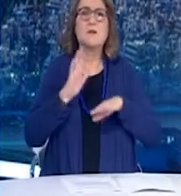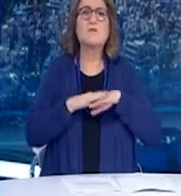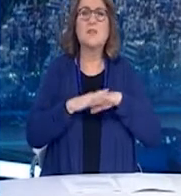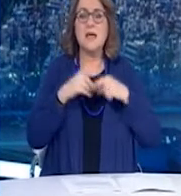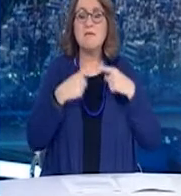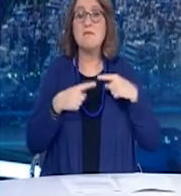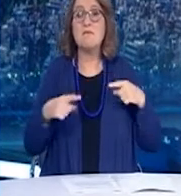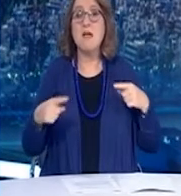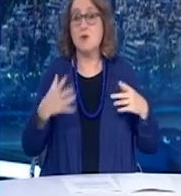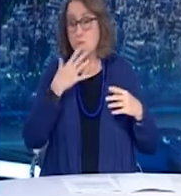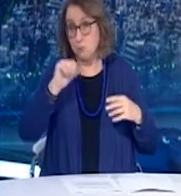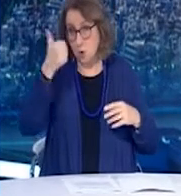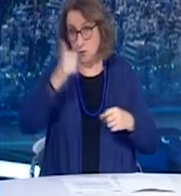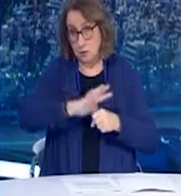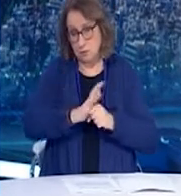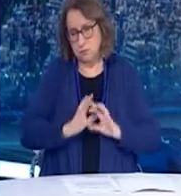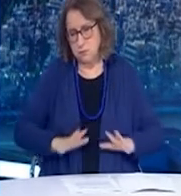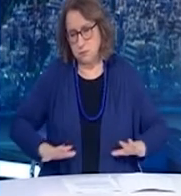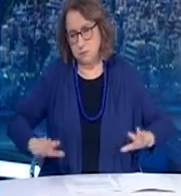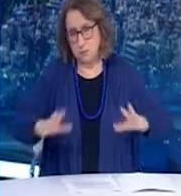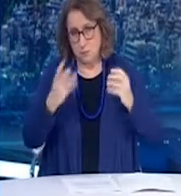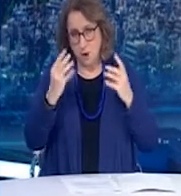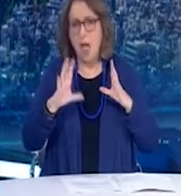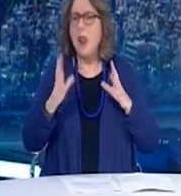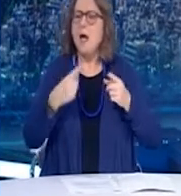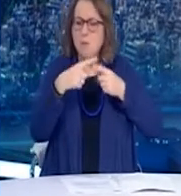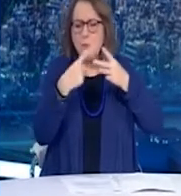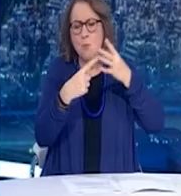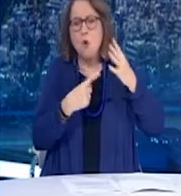είχαμε να αντιμετωπίσουμε. Το ζήτημα είναι σύνθετο και πολύπλοκο.